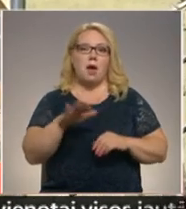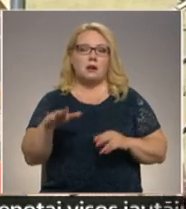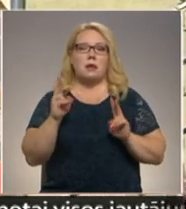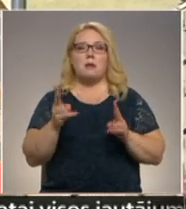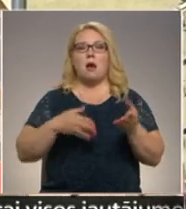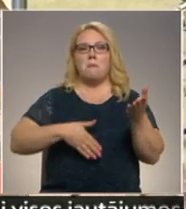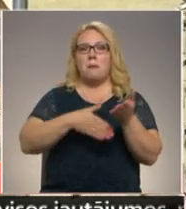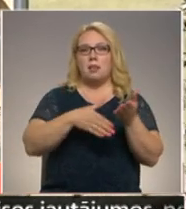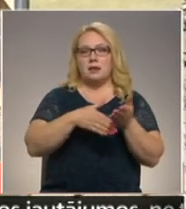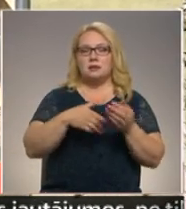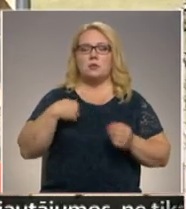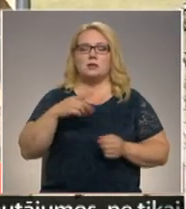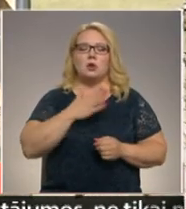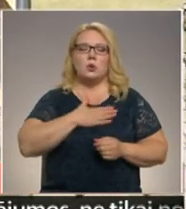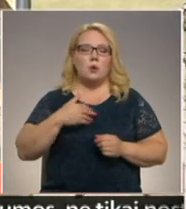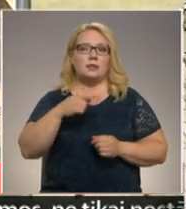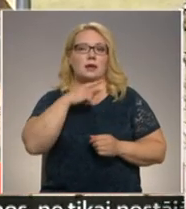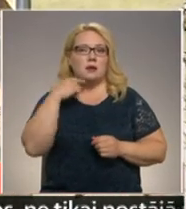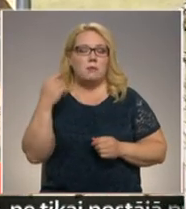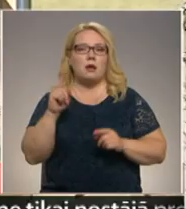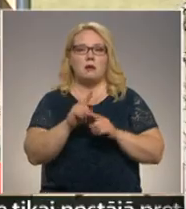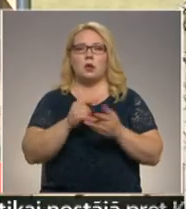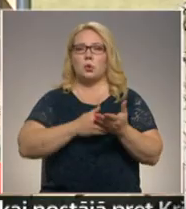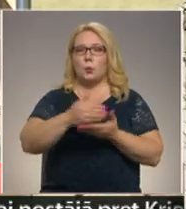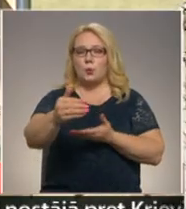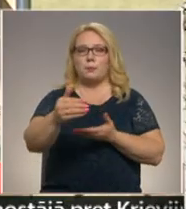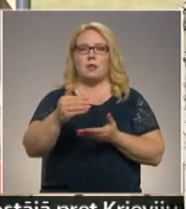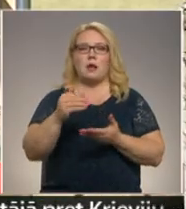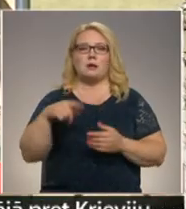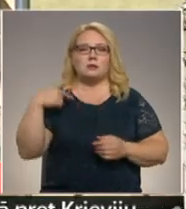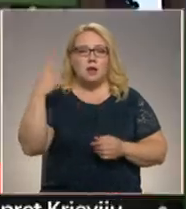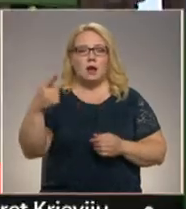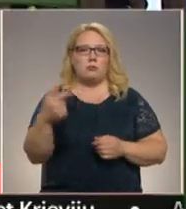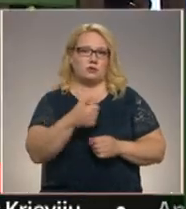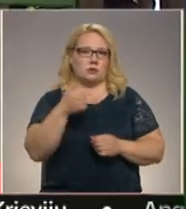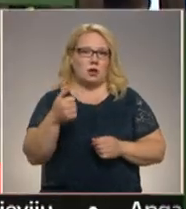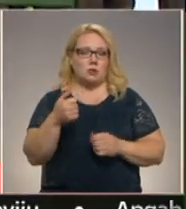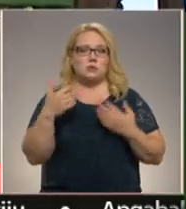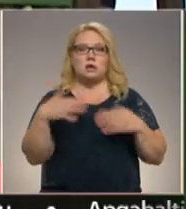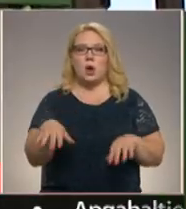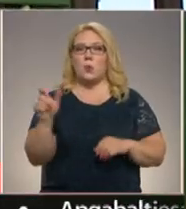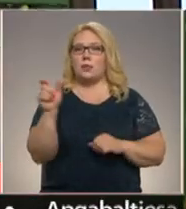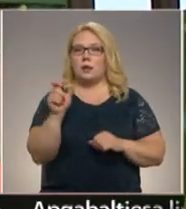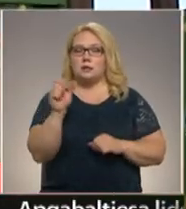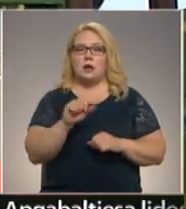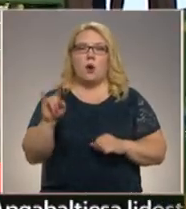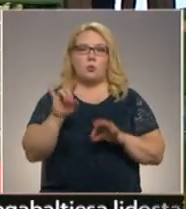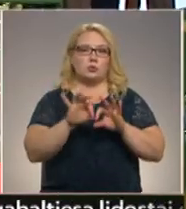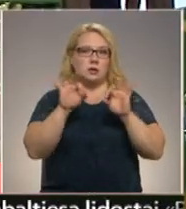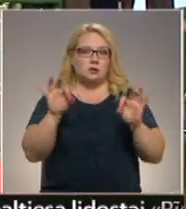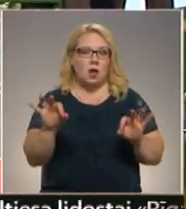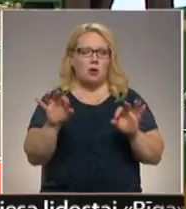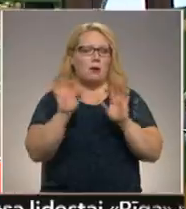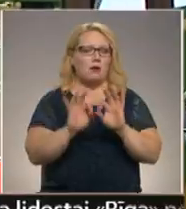palīdzību. Un es arī ļoti gribētu, kad viņi arī turpinās arī nākamos gadus. Jau pavisam drīz augusta sākumā ar